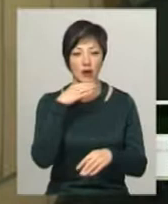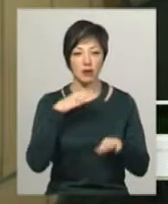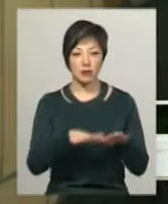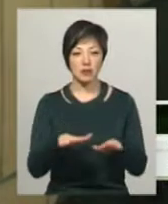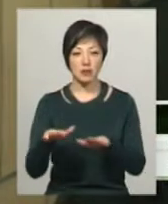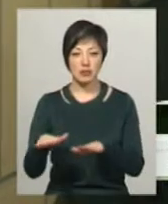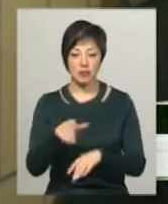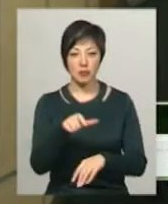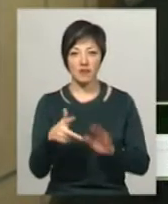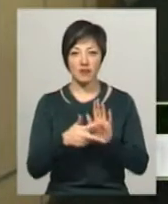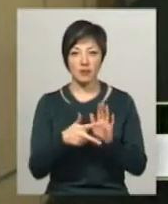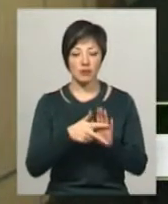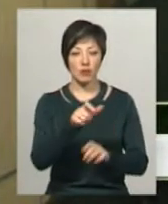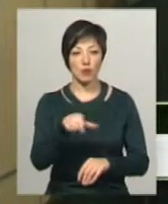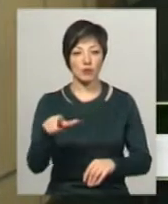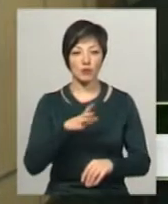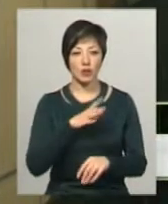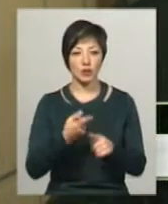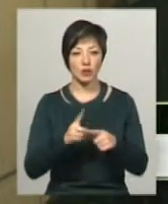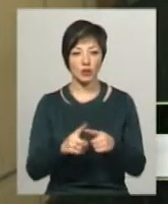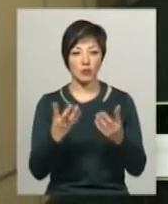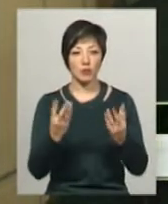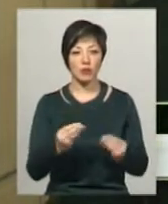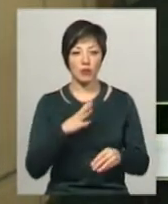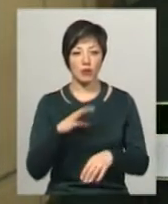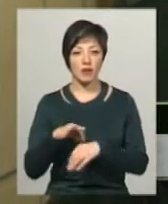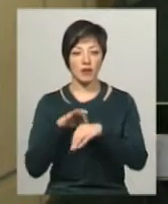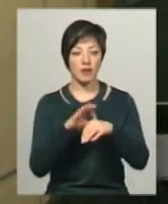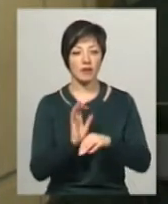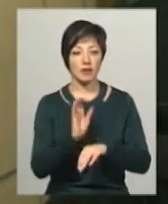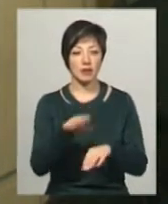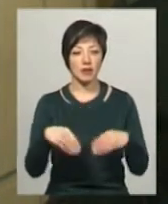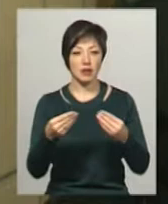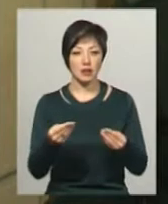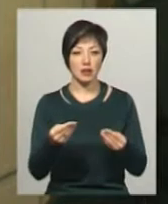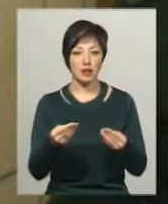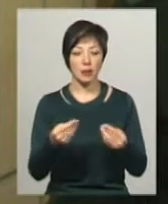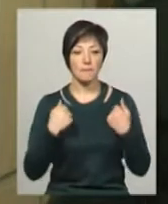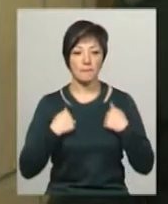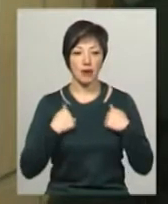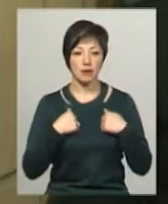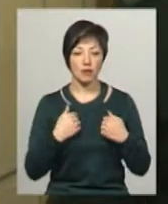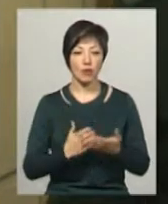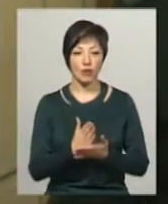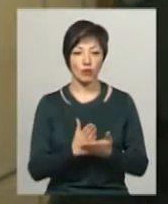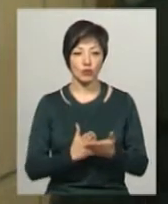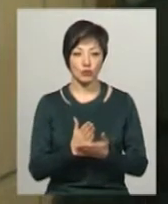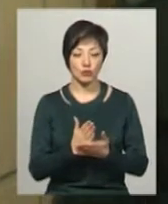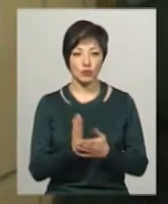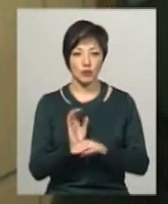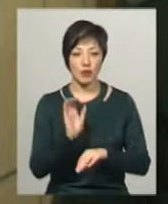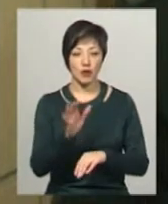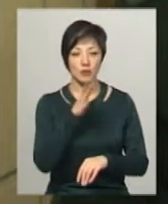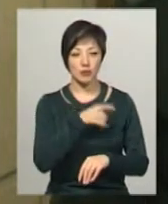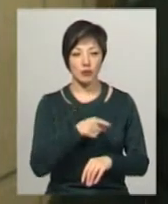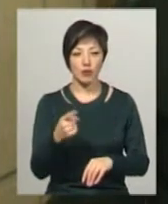отримувалось 8 осіб, які на той момент були виведені для надання їм баннопральних послуг до баннопрального комбінату. Під